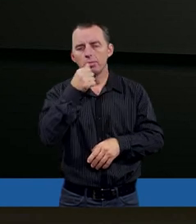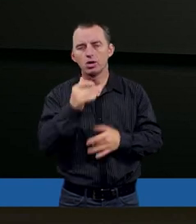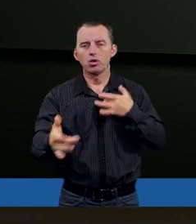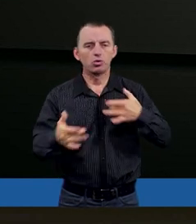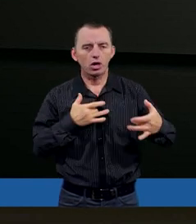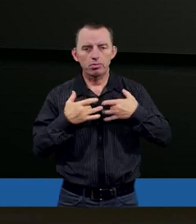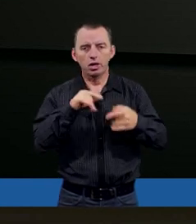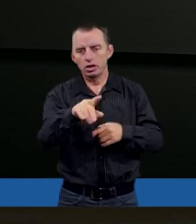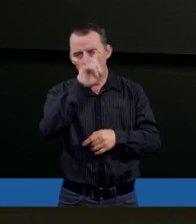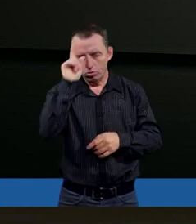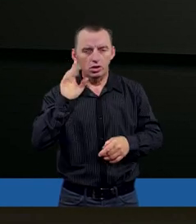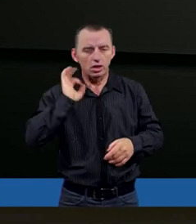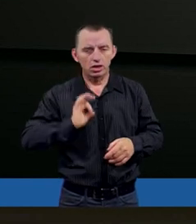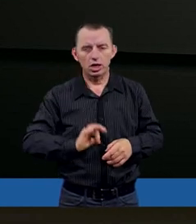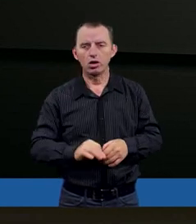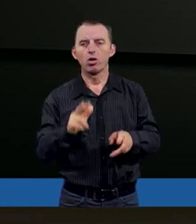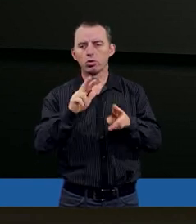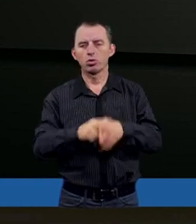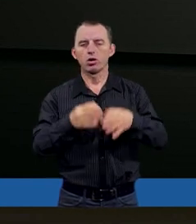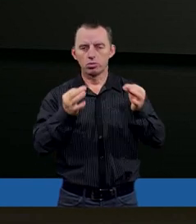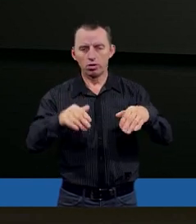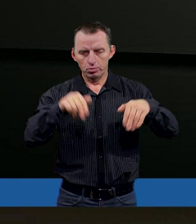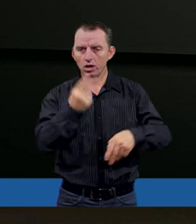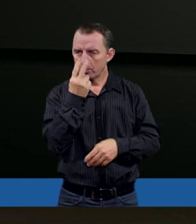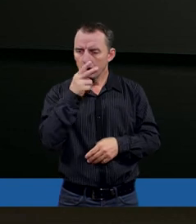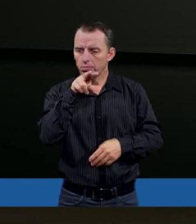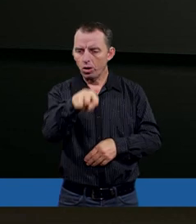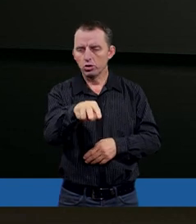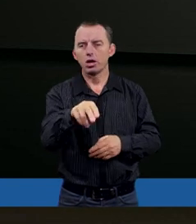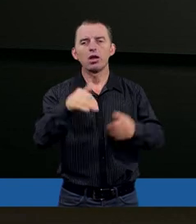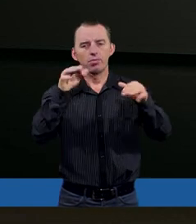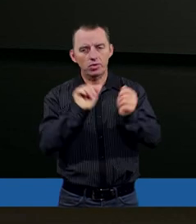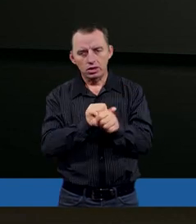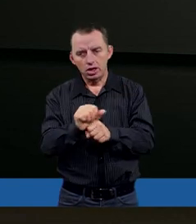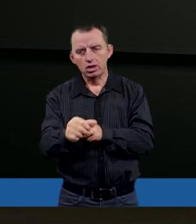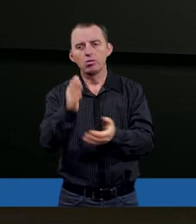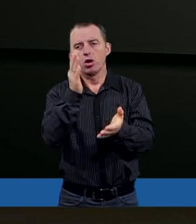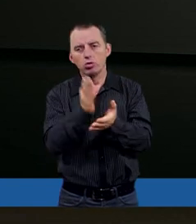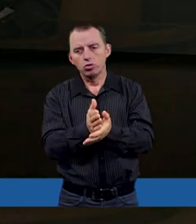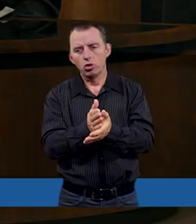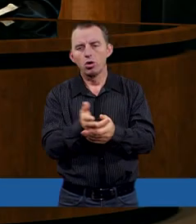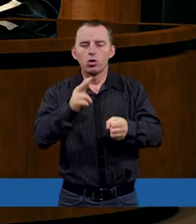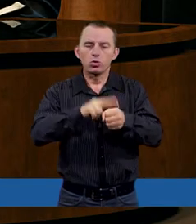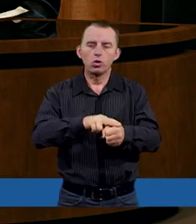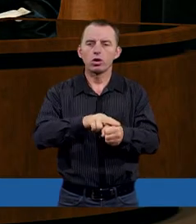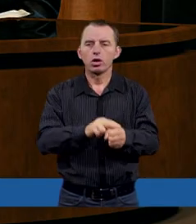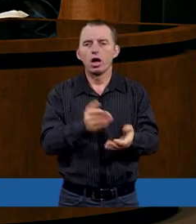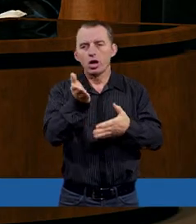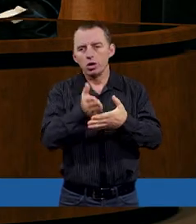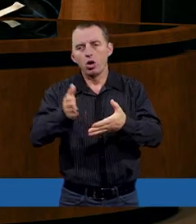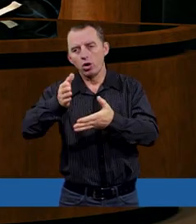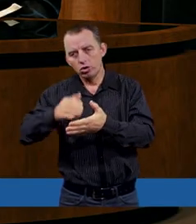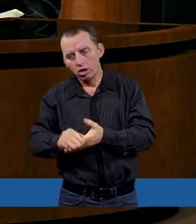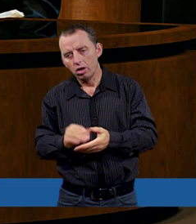perspektywy. Właśnie na to będziemy chcieli dzisiaj spojrzeć. Jesteśmy już przy którymś z kolei rozdziale, dzisiaj przy